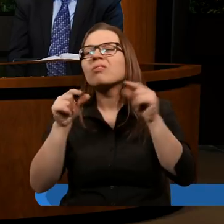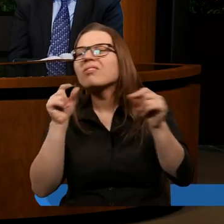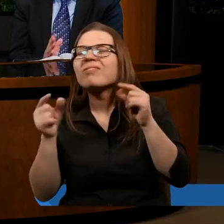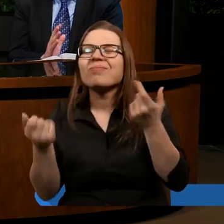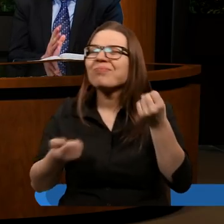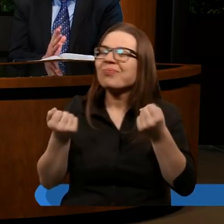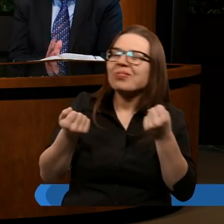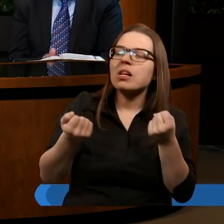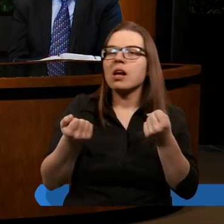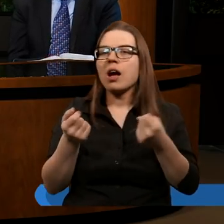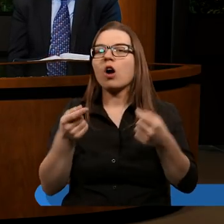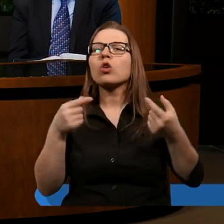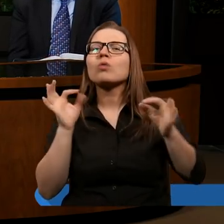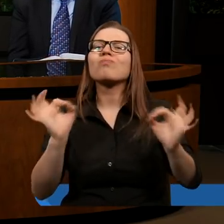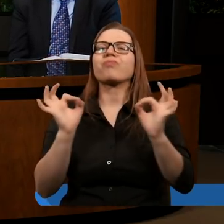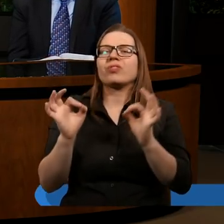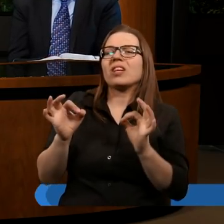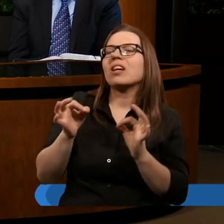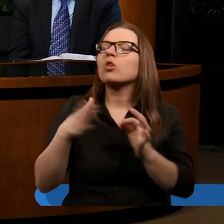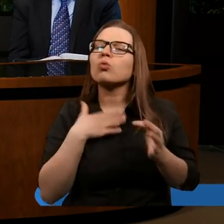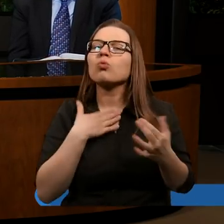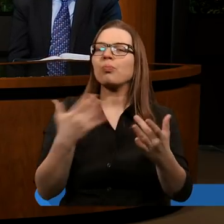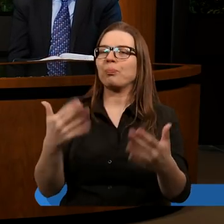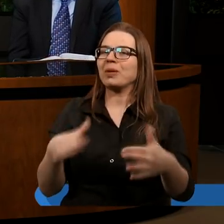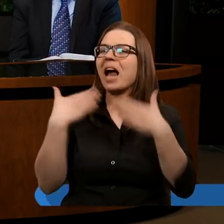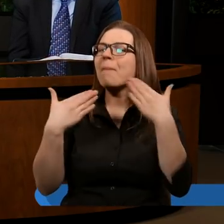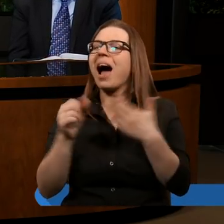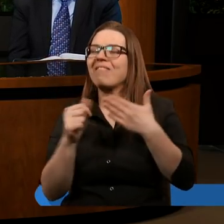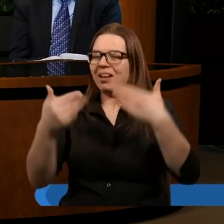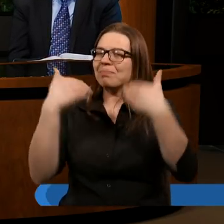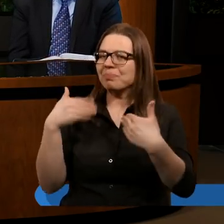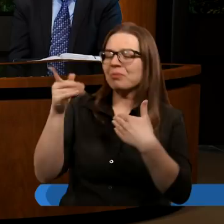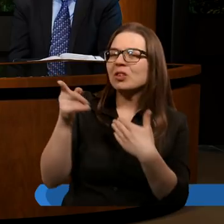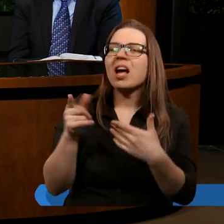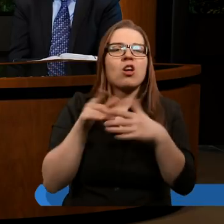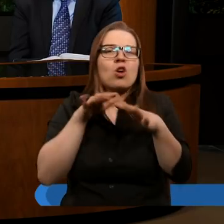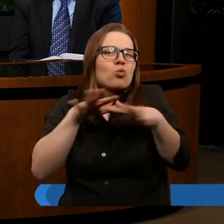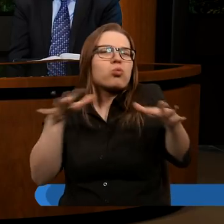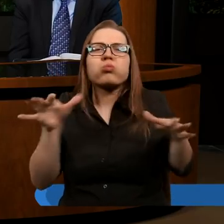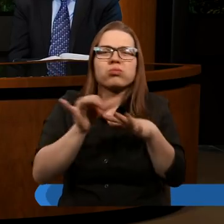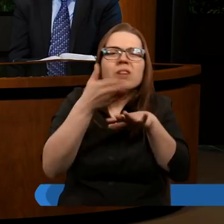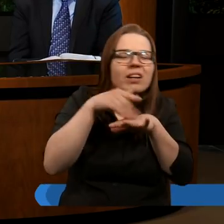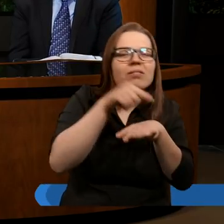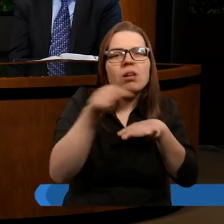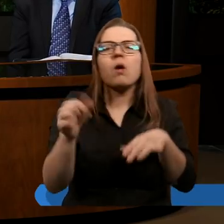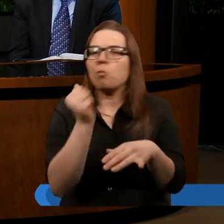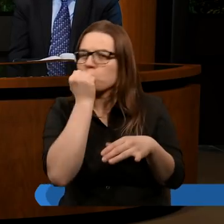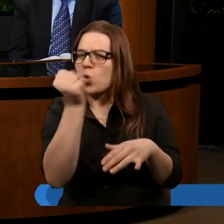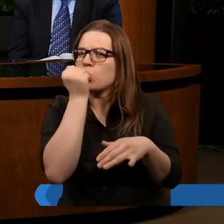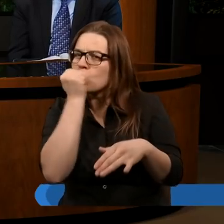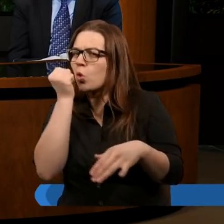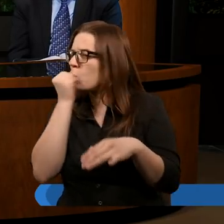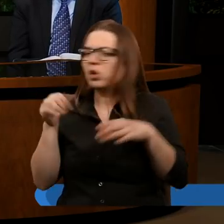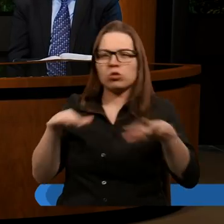taki rozdział, który naprawdę do mnie szczególnie przemawia, bo jest wiele rozdziałów, które bardzo lubię.